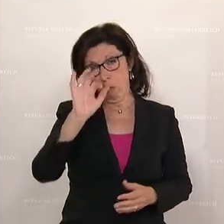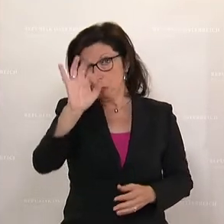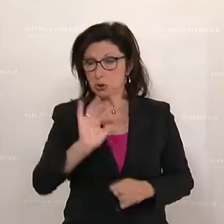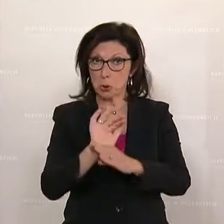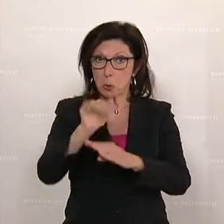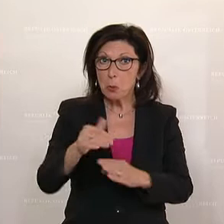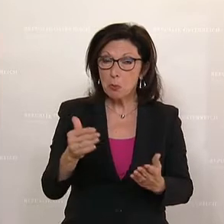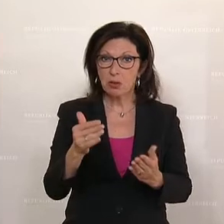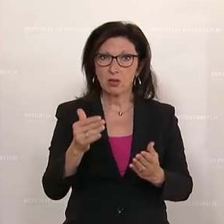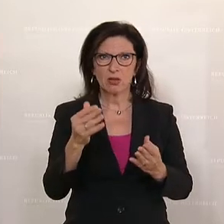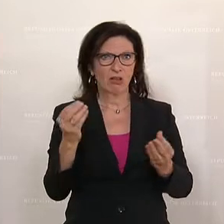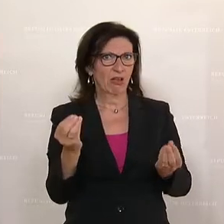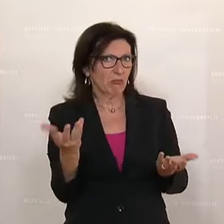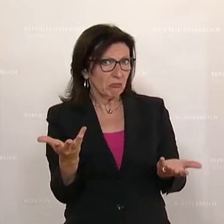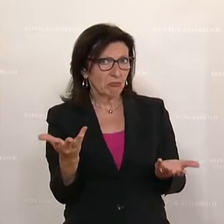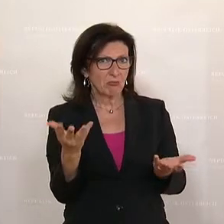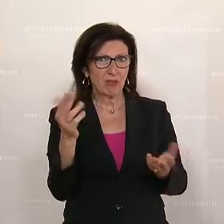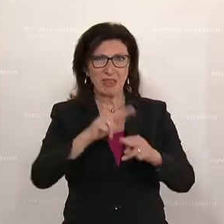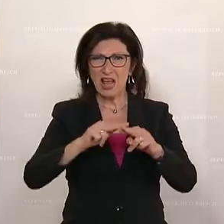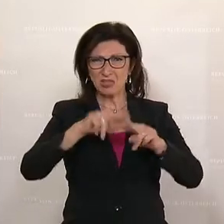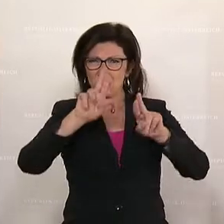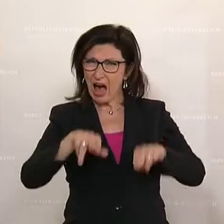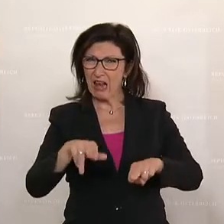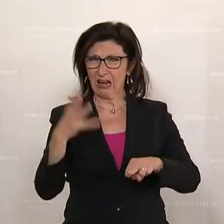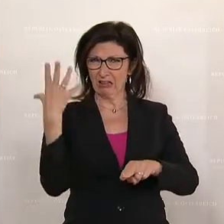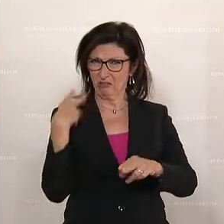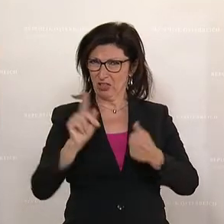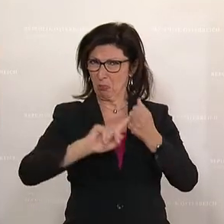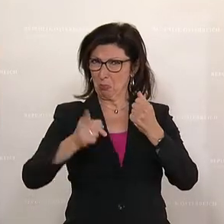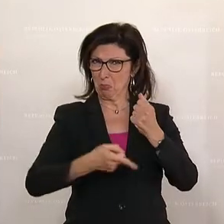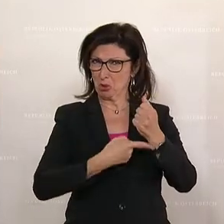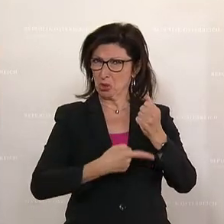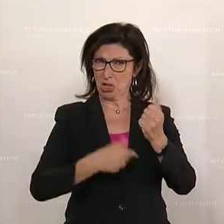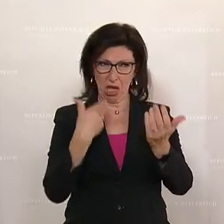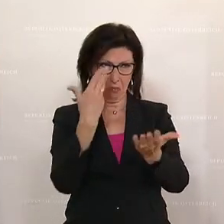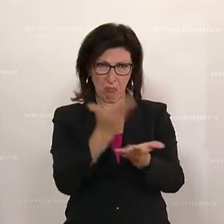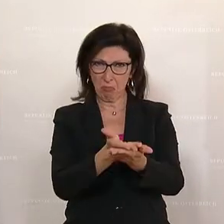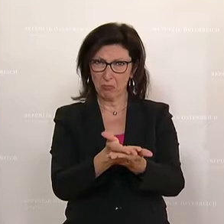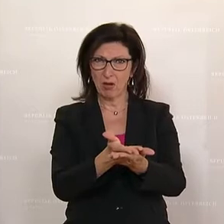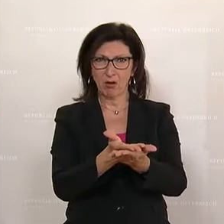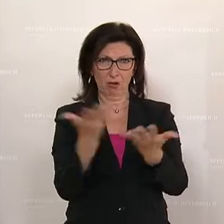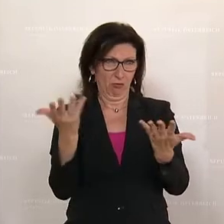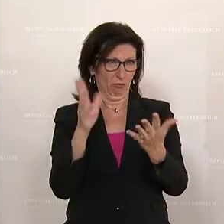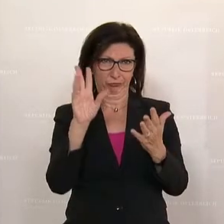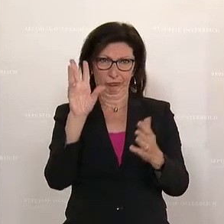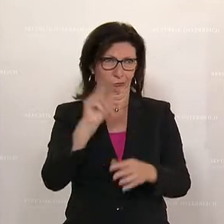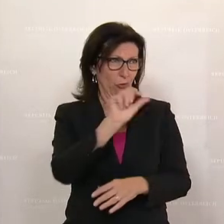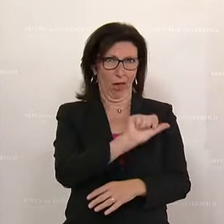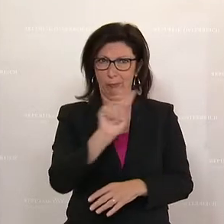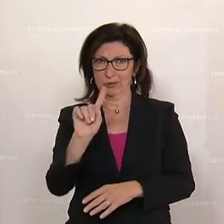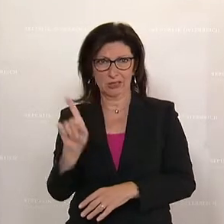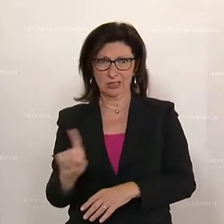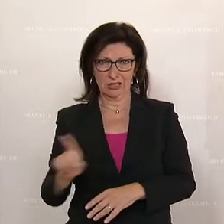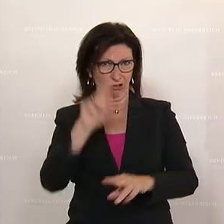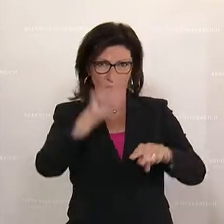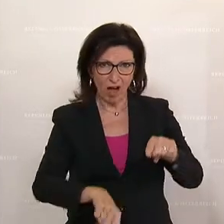heißt, entweder wurde hier dem Nationalrat wieder einmal ein Budget präsentiert, welches von vorne bis hinten nicht stimmt. Oder